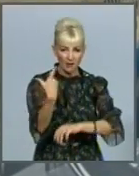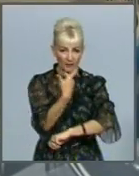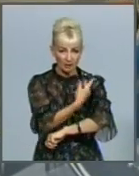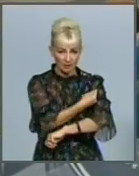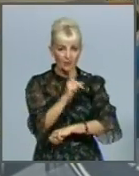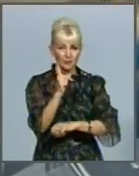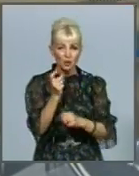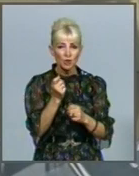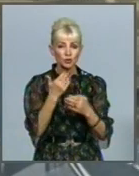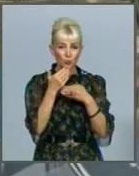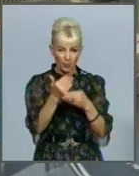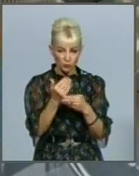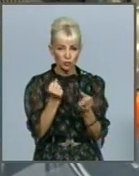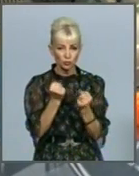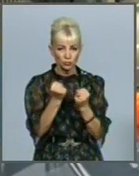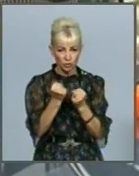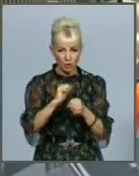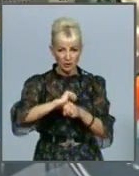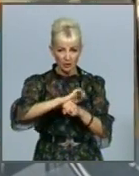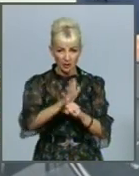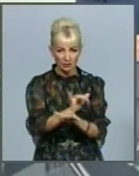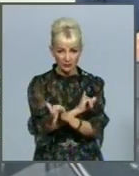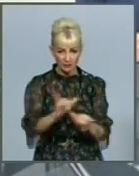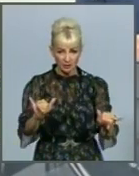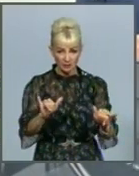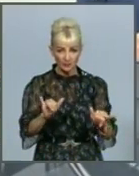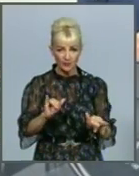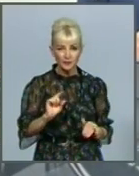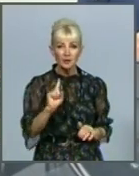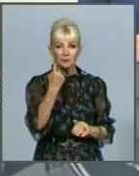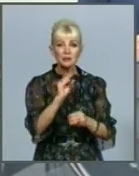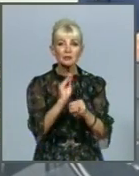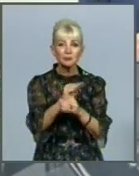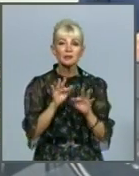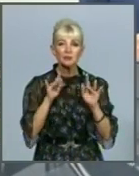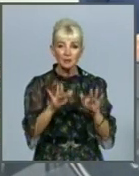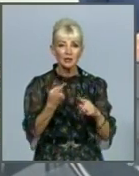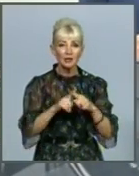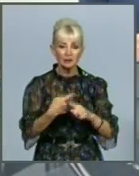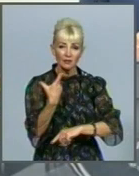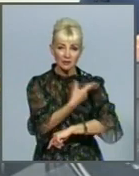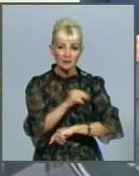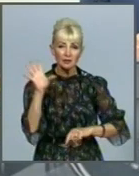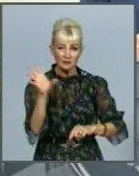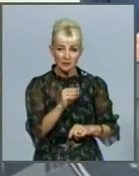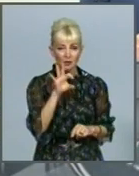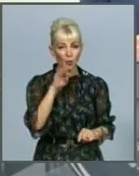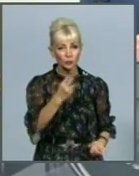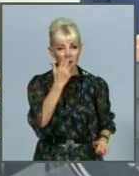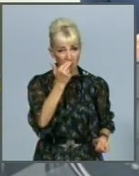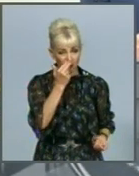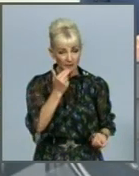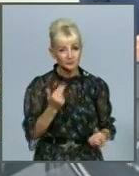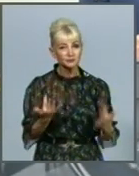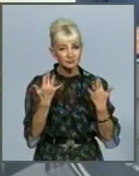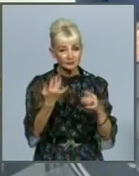коронавірус в період сезонного зростання ГРВІ. Перший додатковий захід – це вакцинація всіх від грипу, оскільки